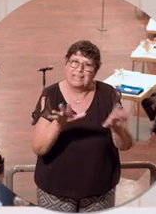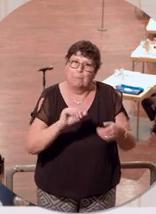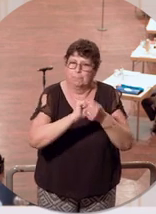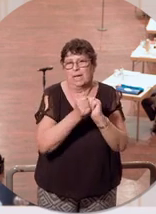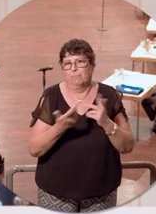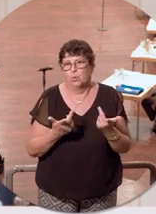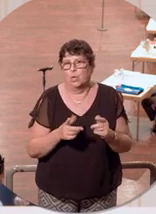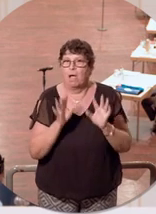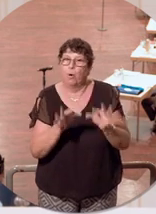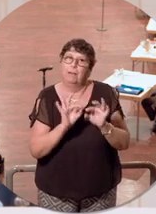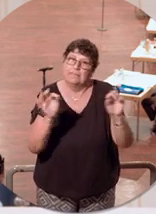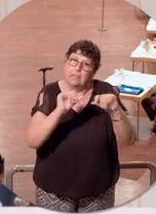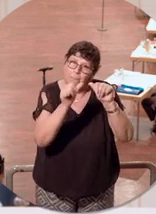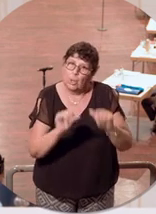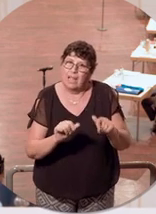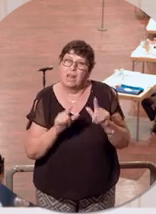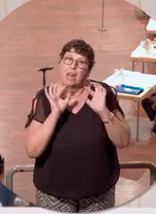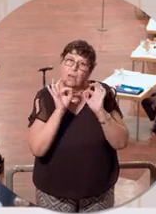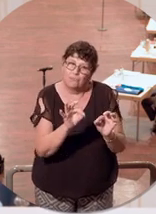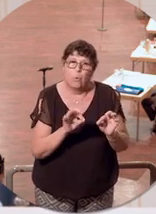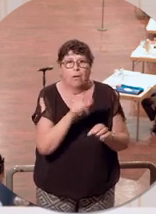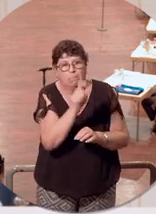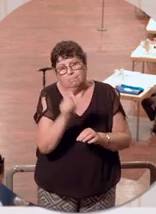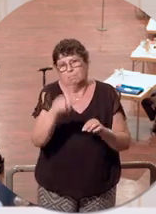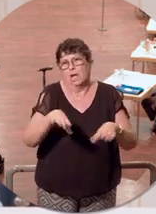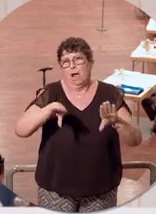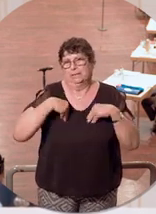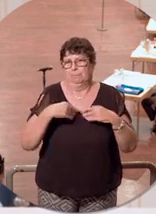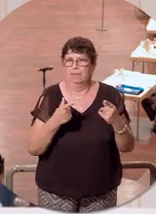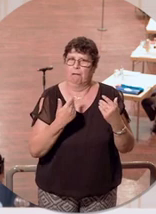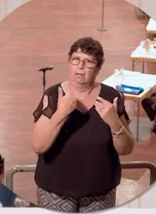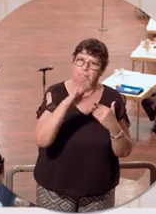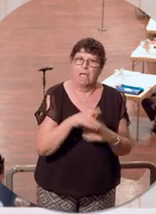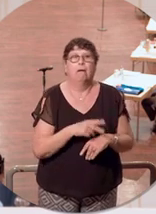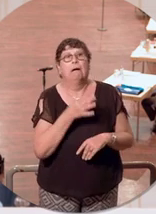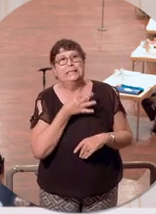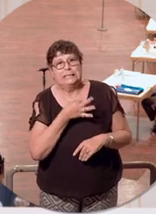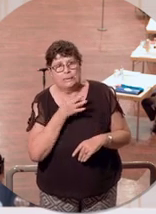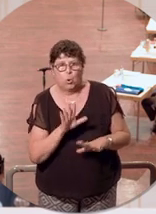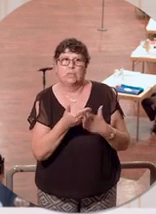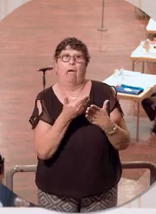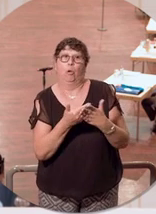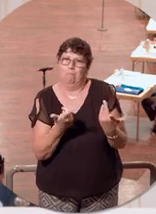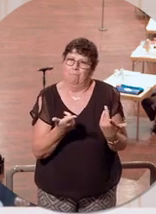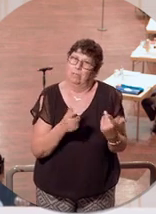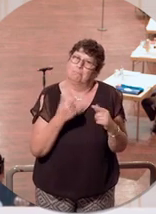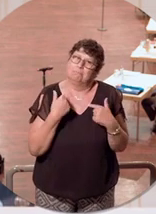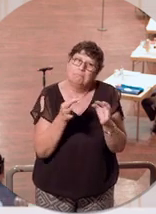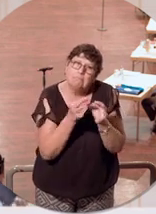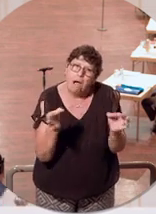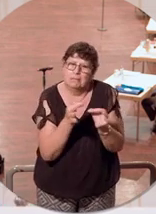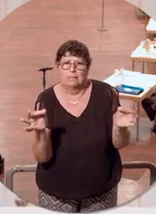Und es ist auch das bessere Modell, um die Akzeptanz der Menschen zu stärken und sie eben bei all unseren Maßnahmen bestmöglich